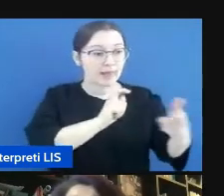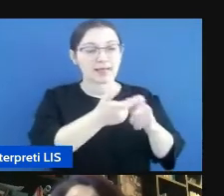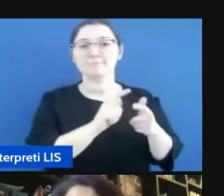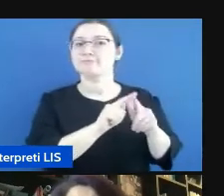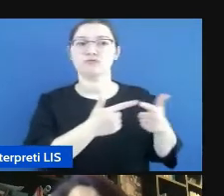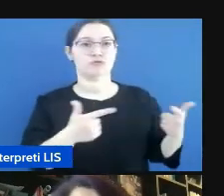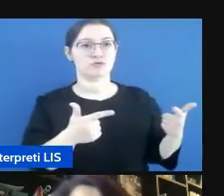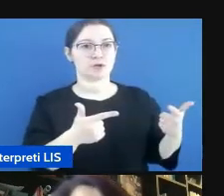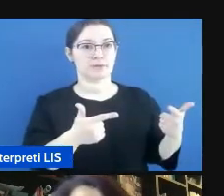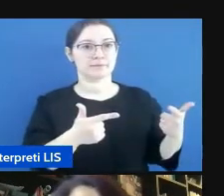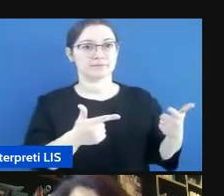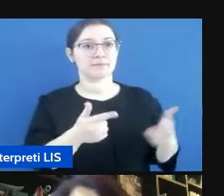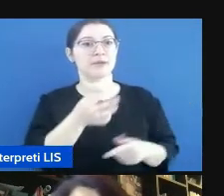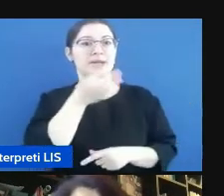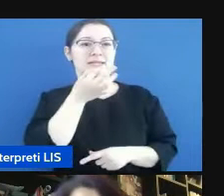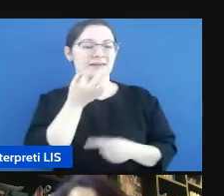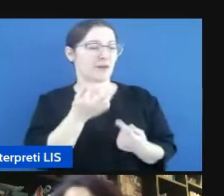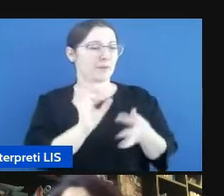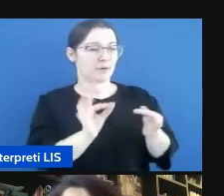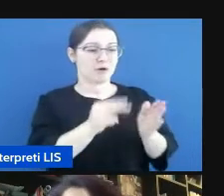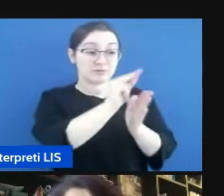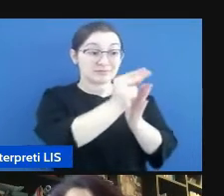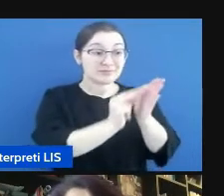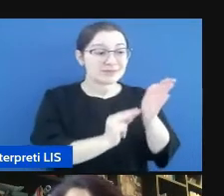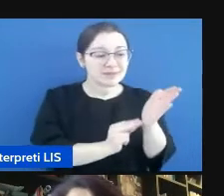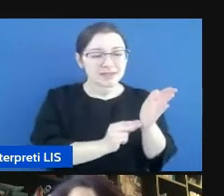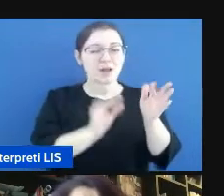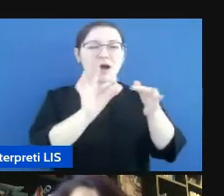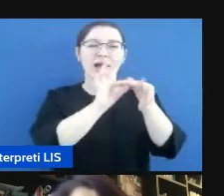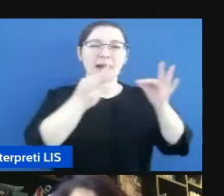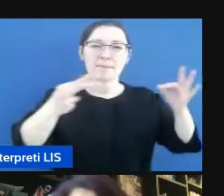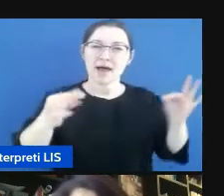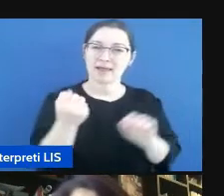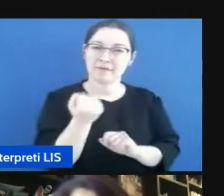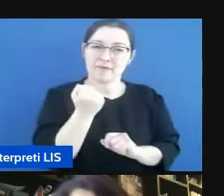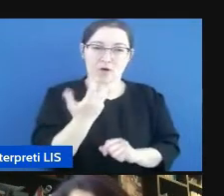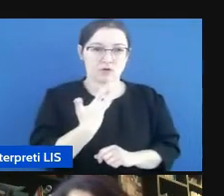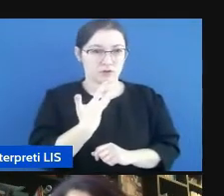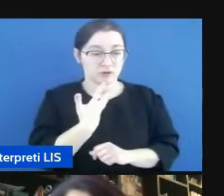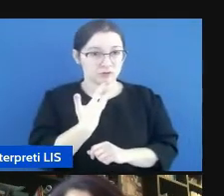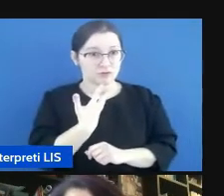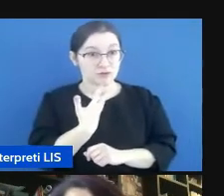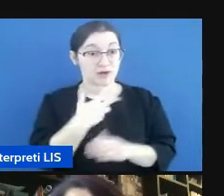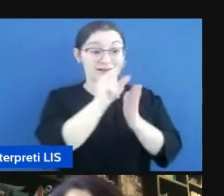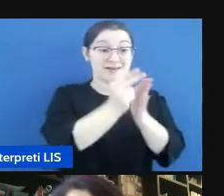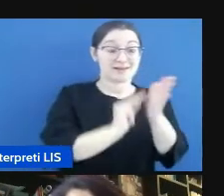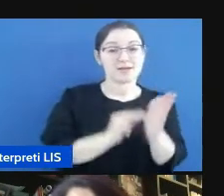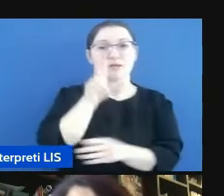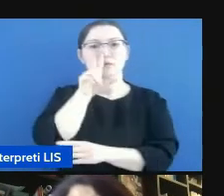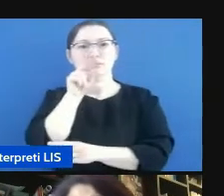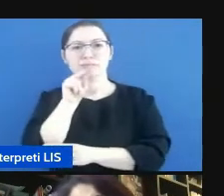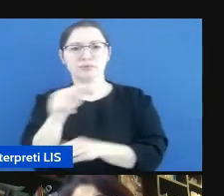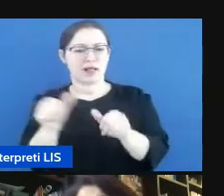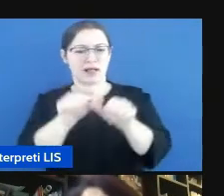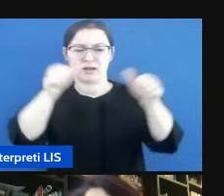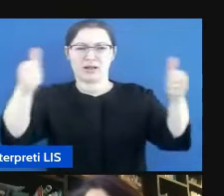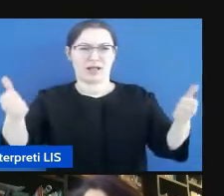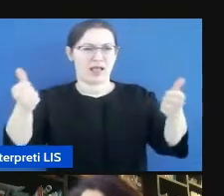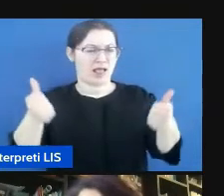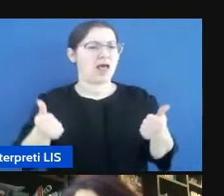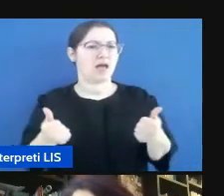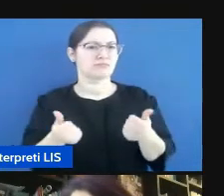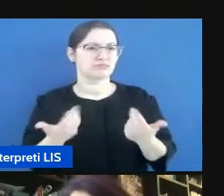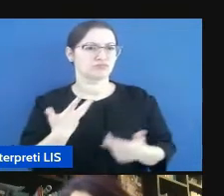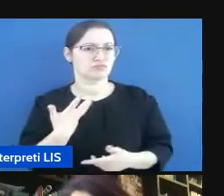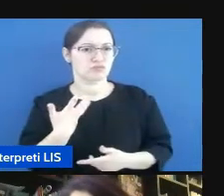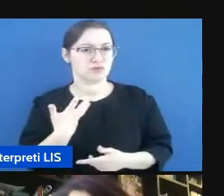molto più grammaticale. Ci sono tanti elementi di differenza fra la lingua scritta e la lingua parlata. Qui ne ho